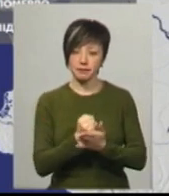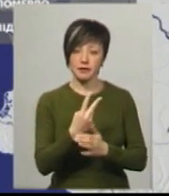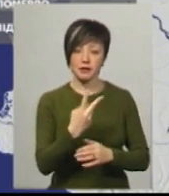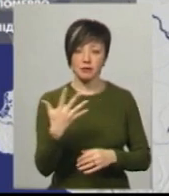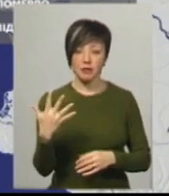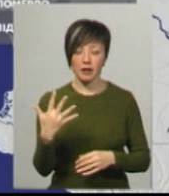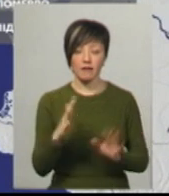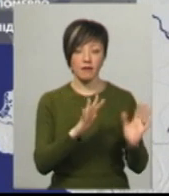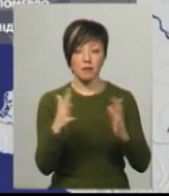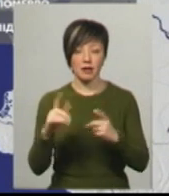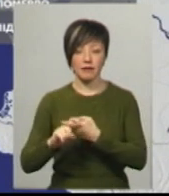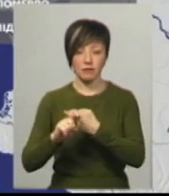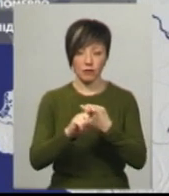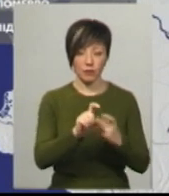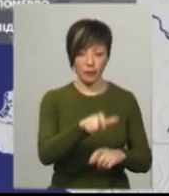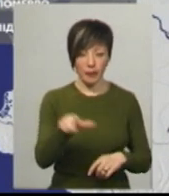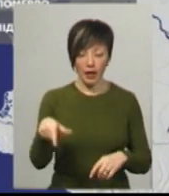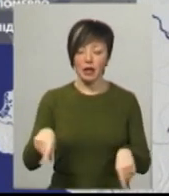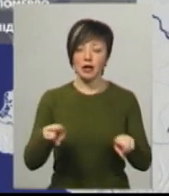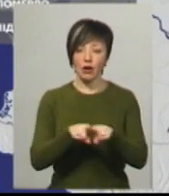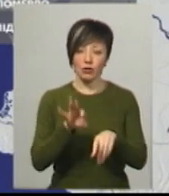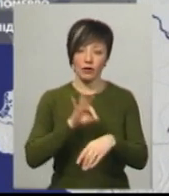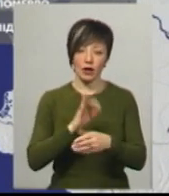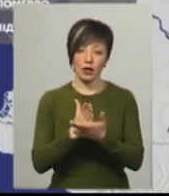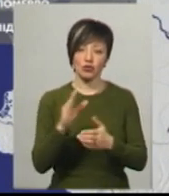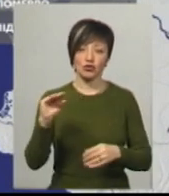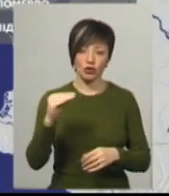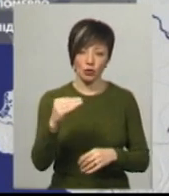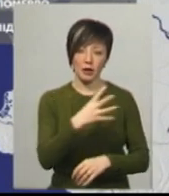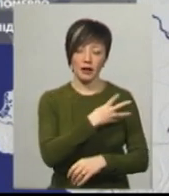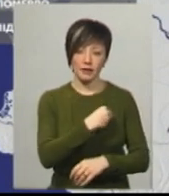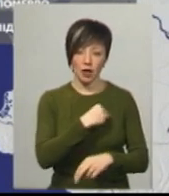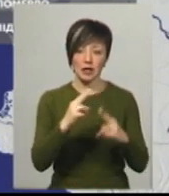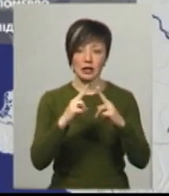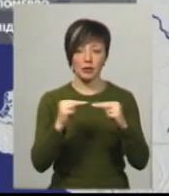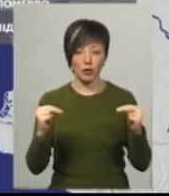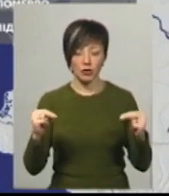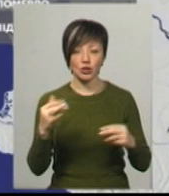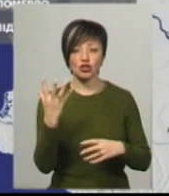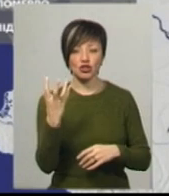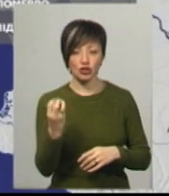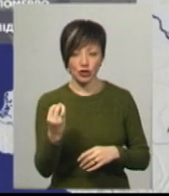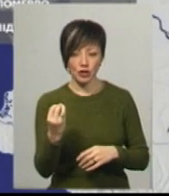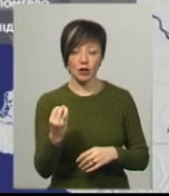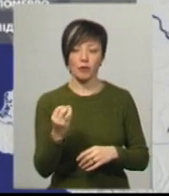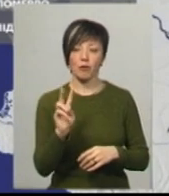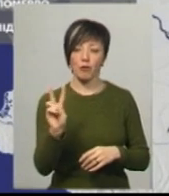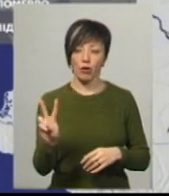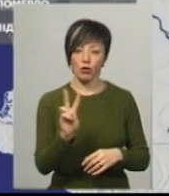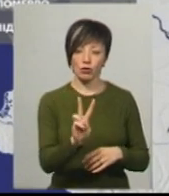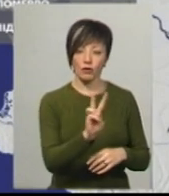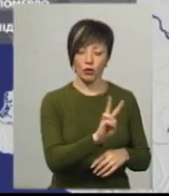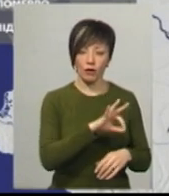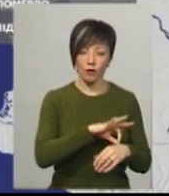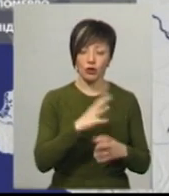випадків інфікування. Також недуга дісталась Житомирщини, Львівщини, Дніпропетровщини та ще по двоє хворих.